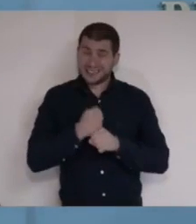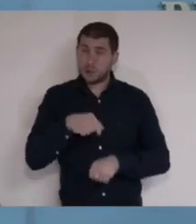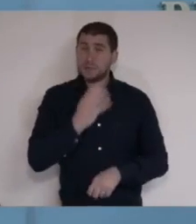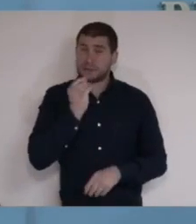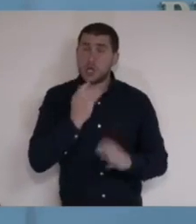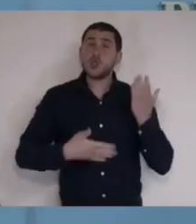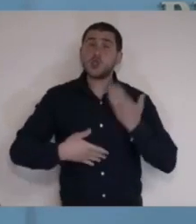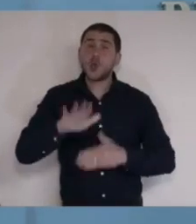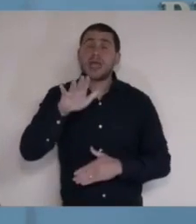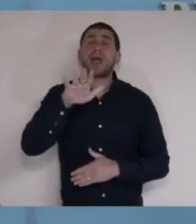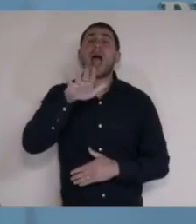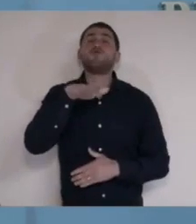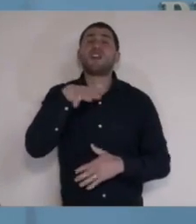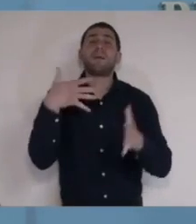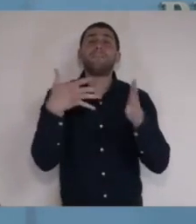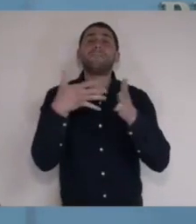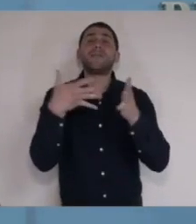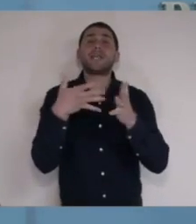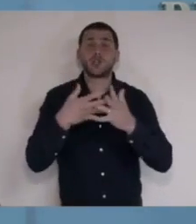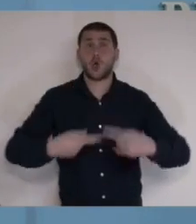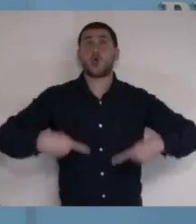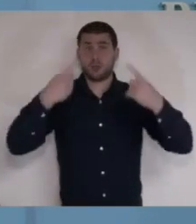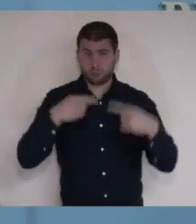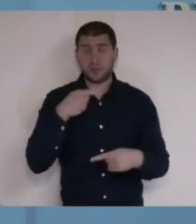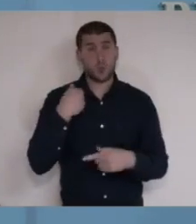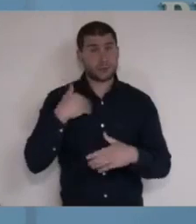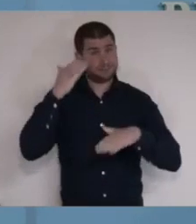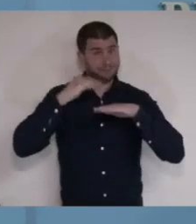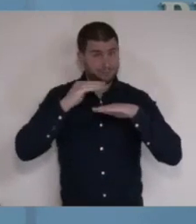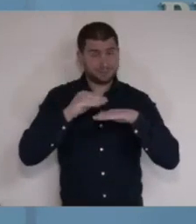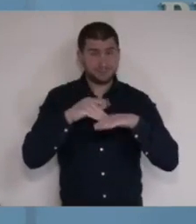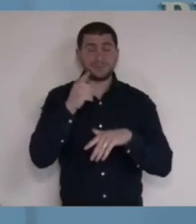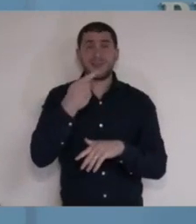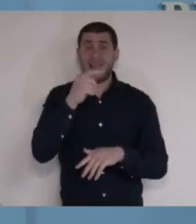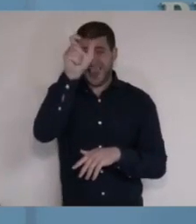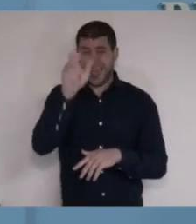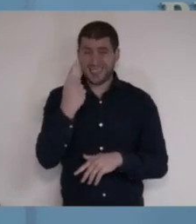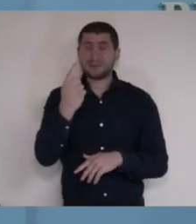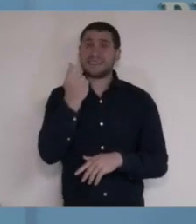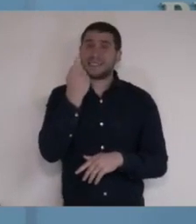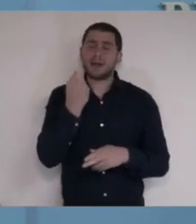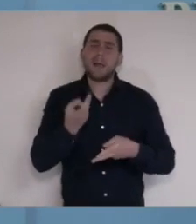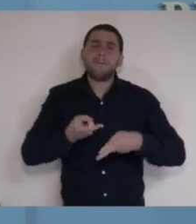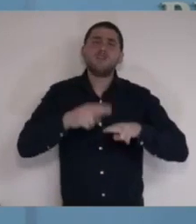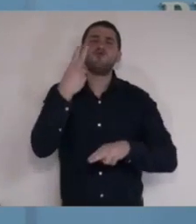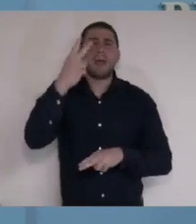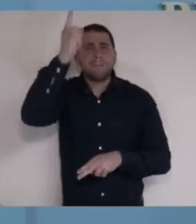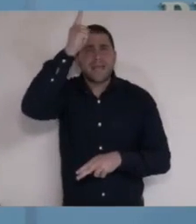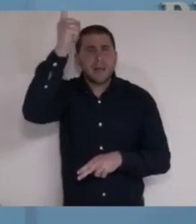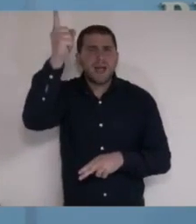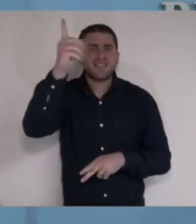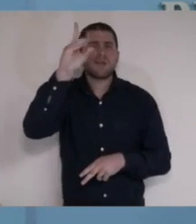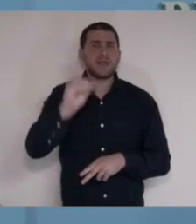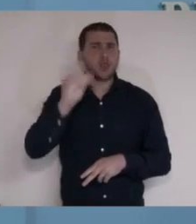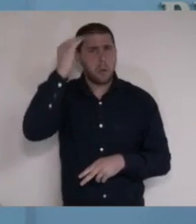יותר מ-5,000 בדיקות בנושא שתדעו שפר נפש זה כמעט כפלאי מגרמניה